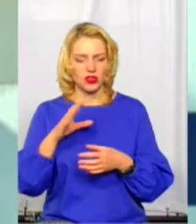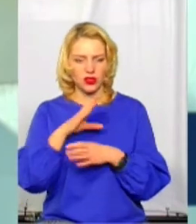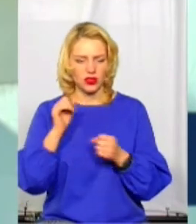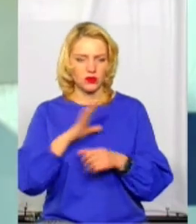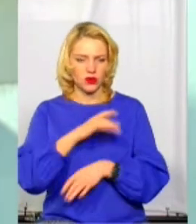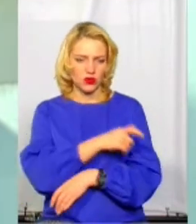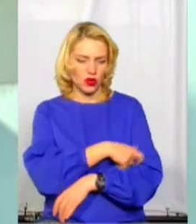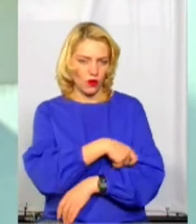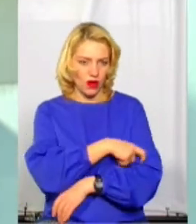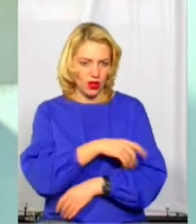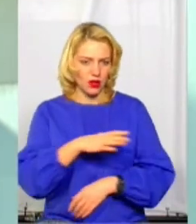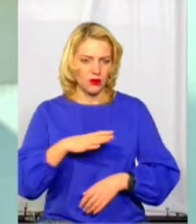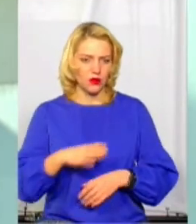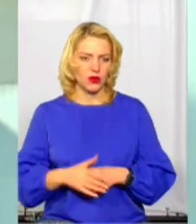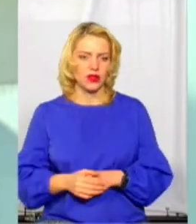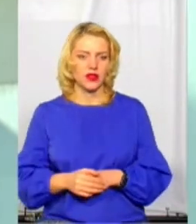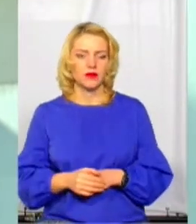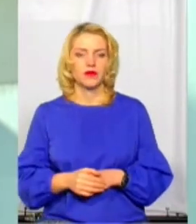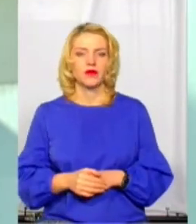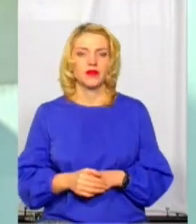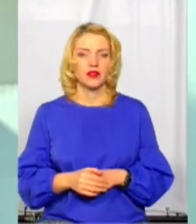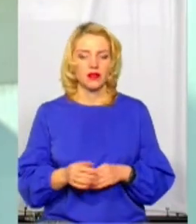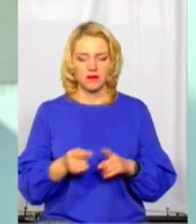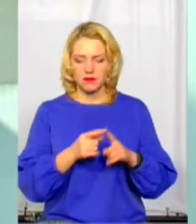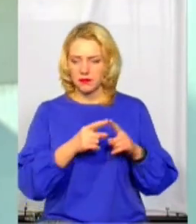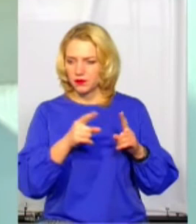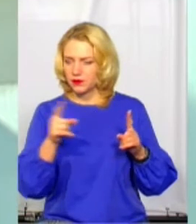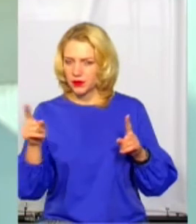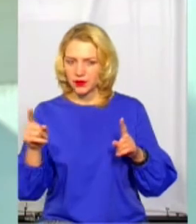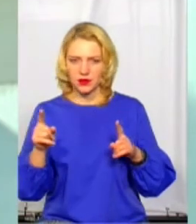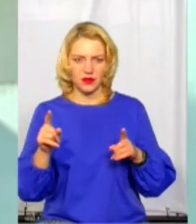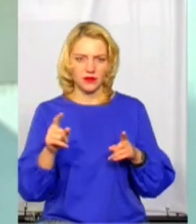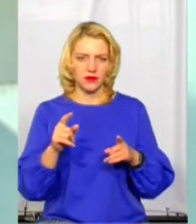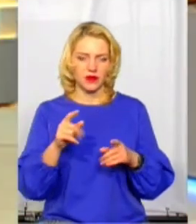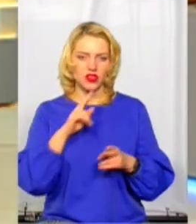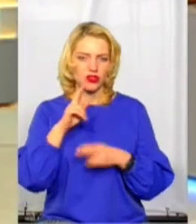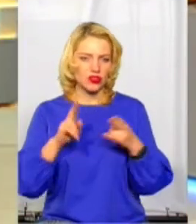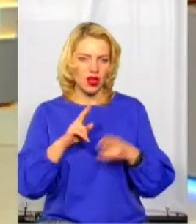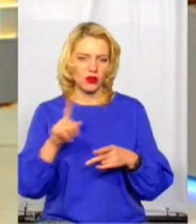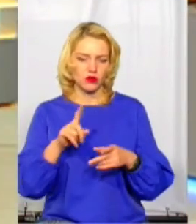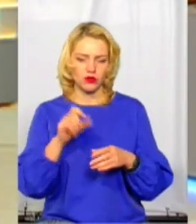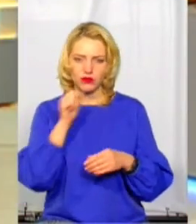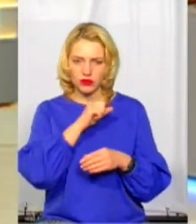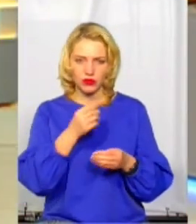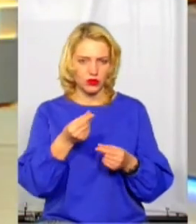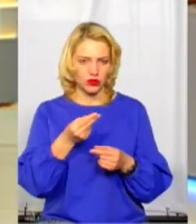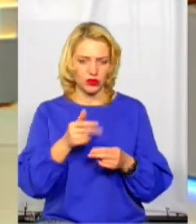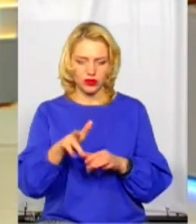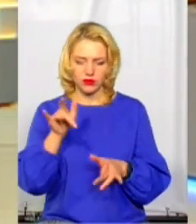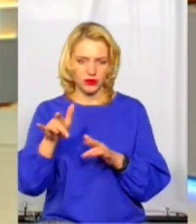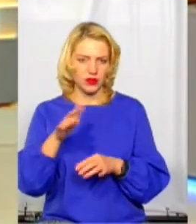я був відповідальний від управління патрульної поліції. То за цей період часу на ярмарку звернення такого характеру не було. Для фото та розваг